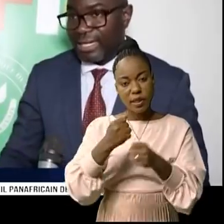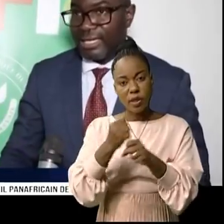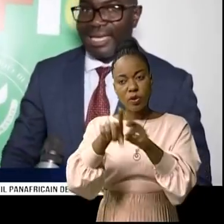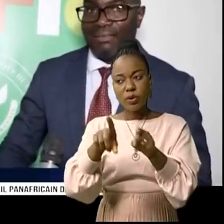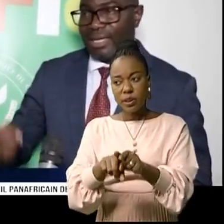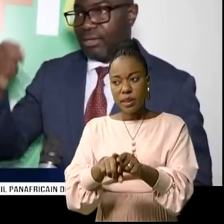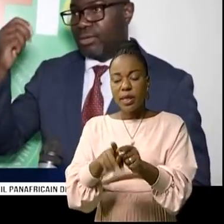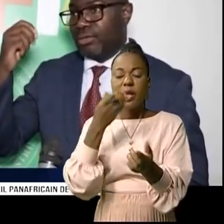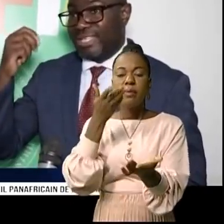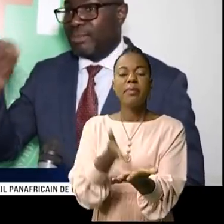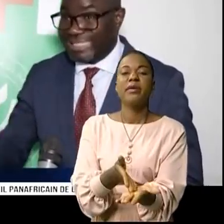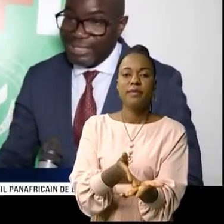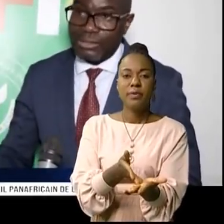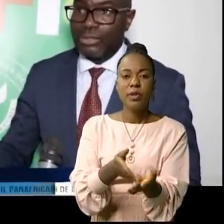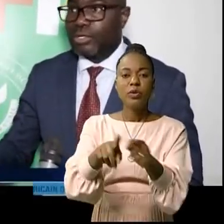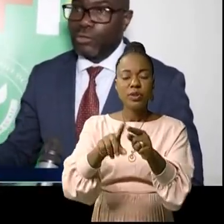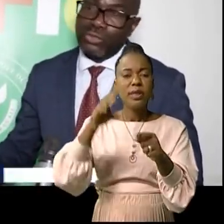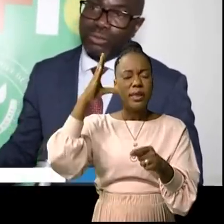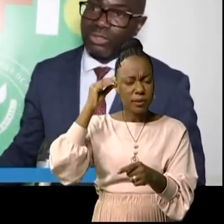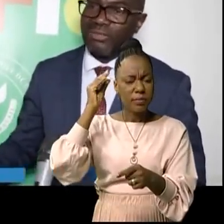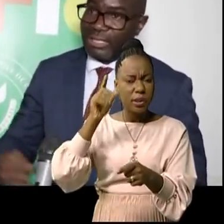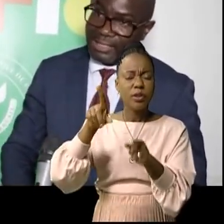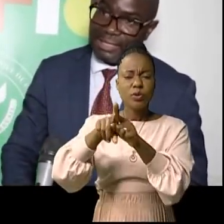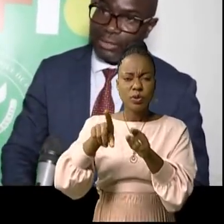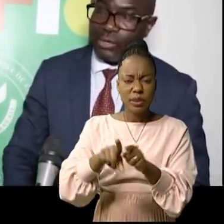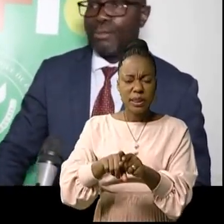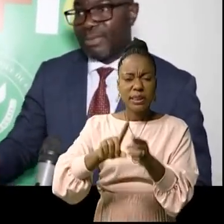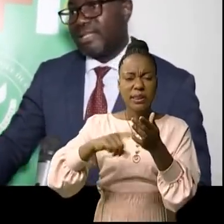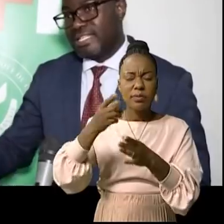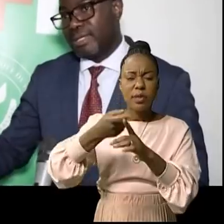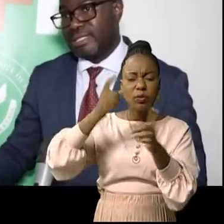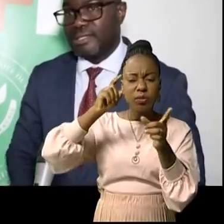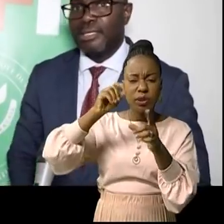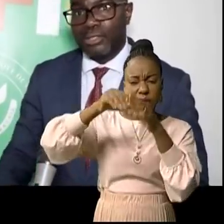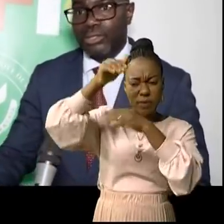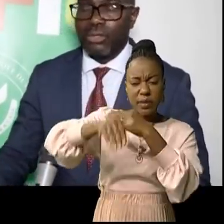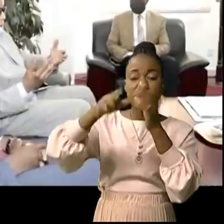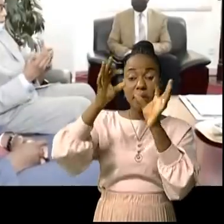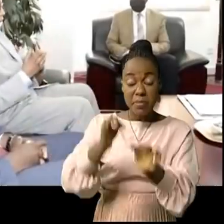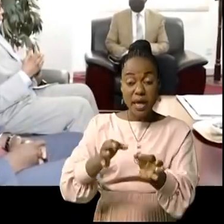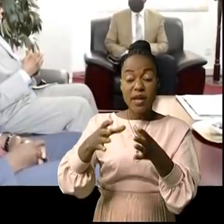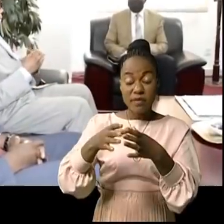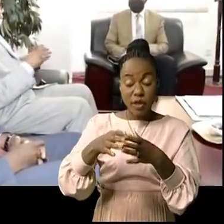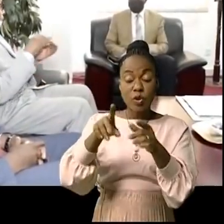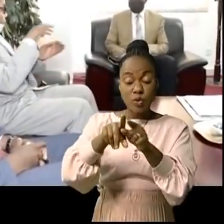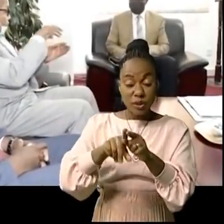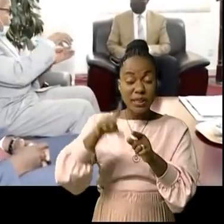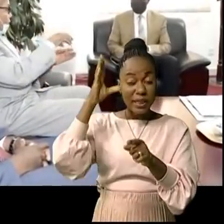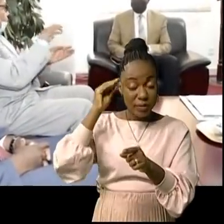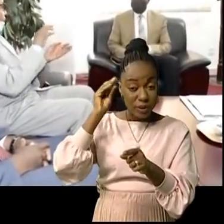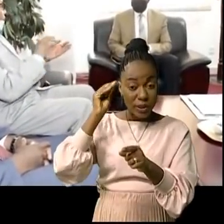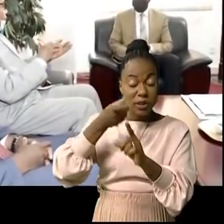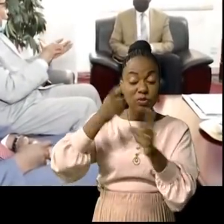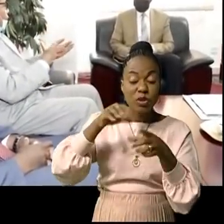concrets, avec de l'expertise non seulement qui vient de l'extérieur, mais de l'expertise congolaise aussi. Le sommet